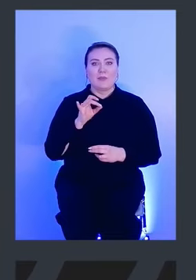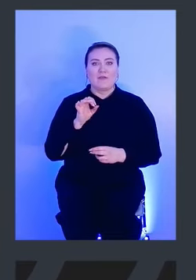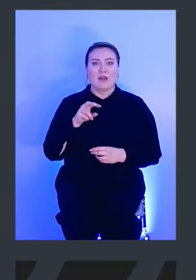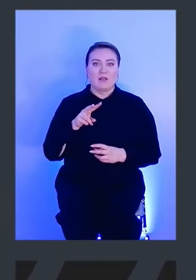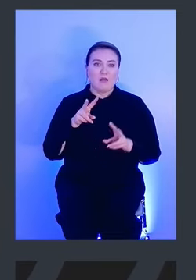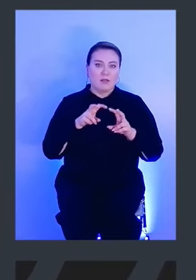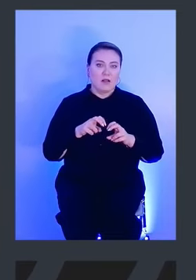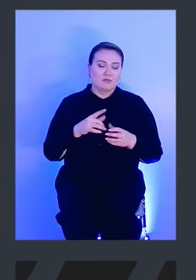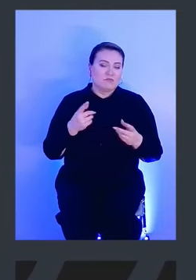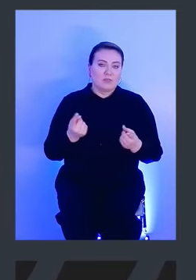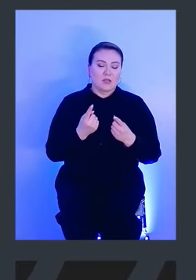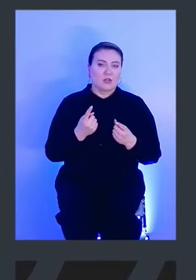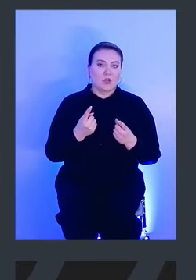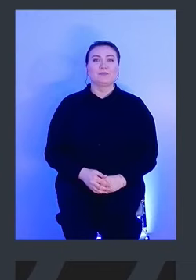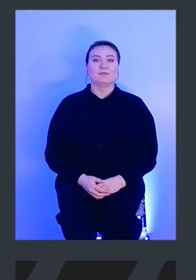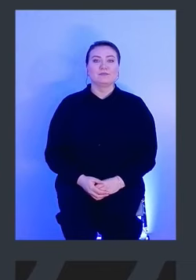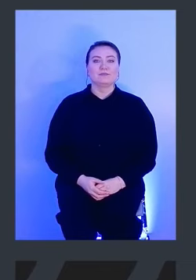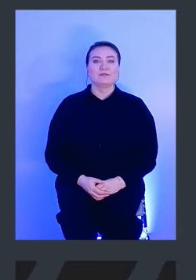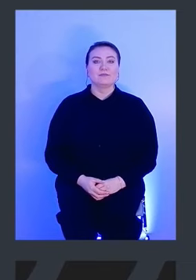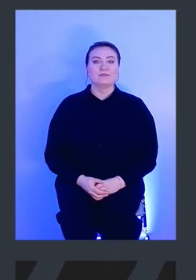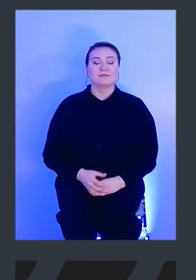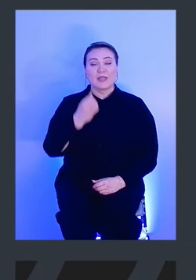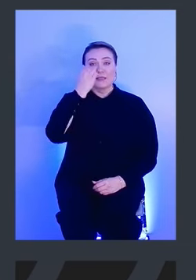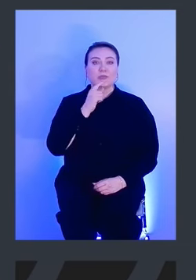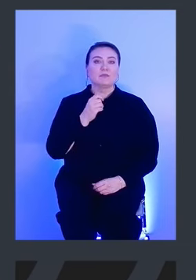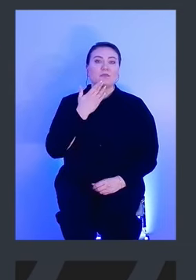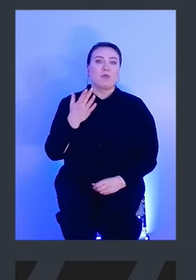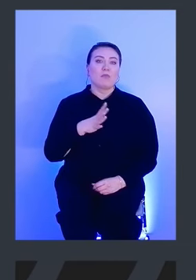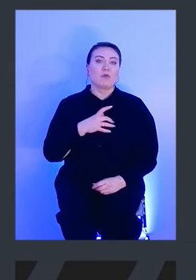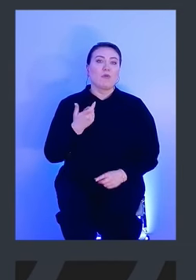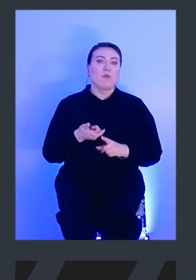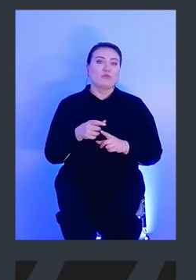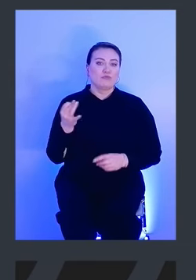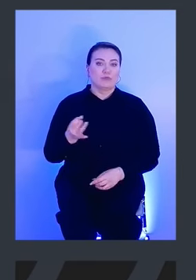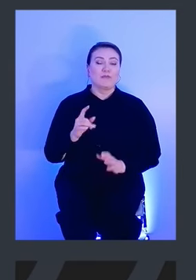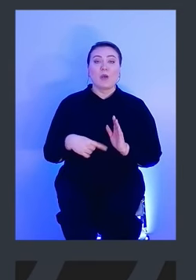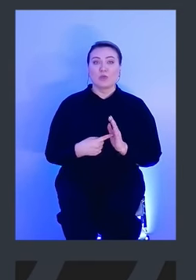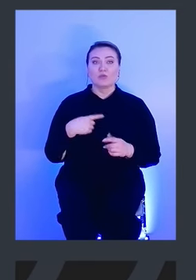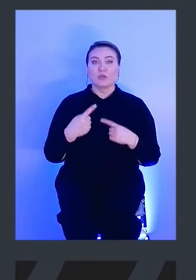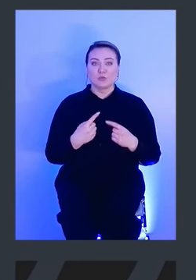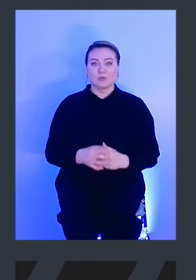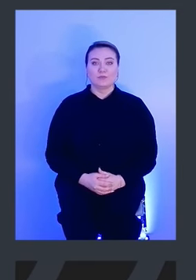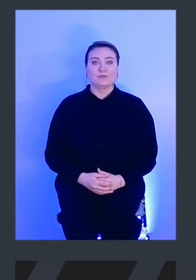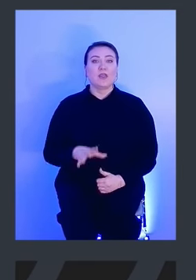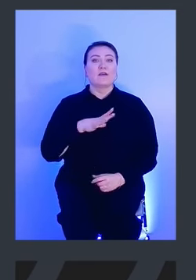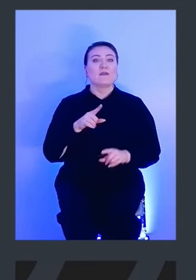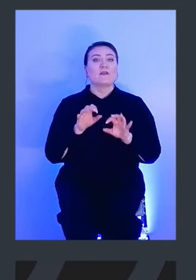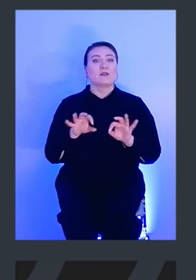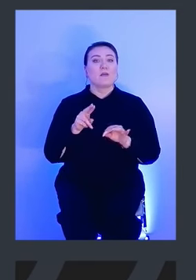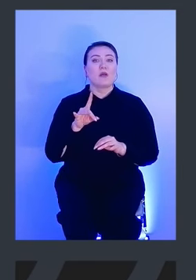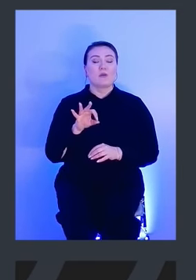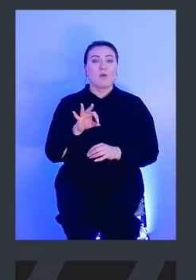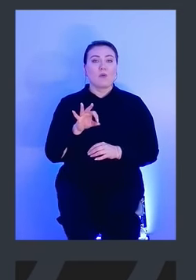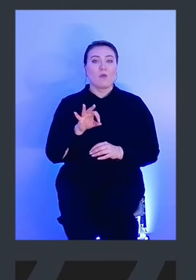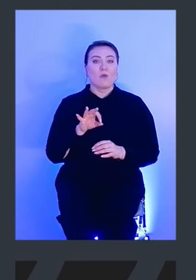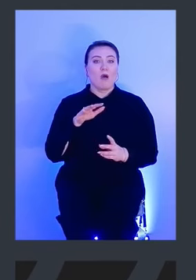довольно стандартная штука по пирамиде боли. Спасибо за доклад, было очень интересно. Вопрос следующий. Вы рассказывали в основном про